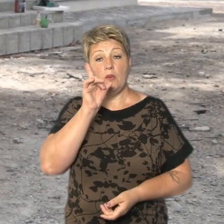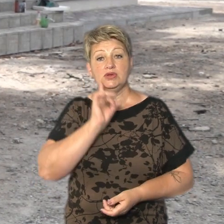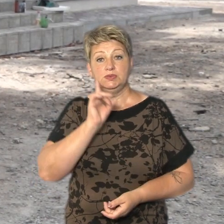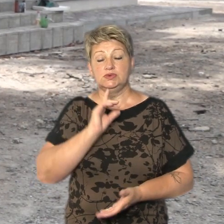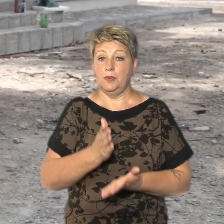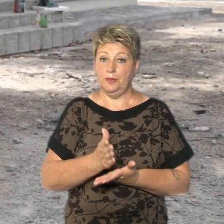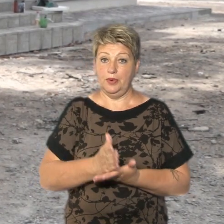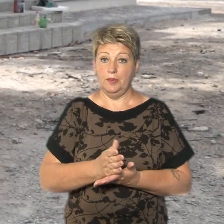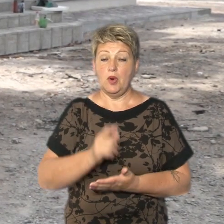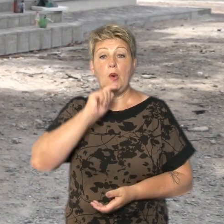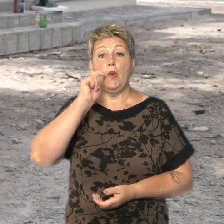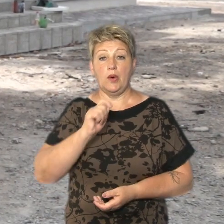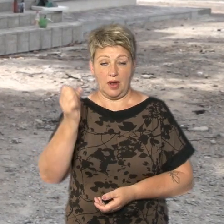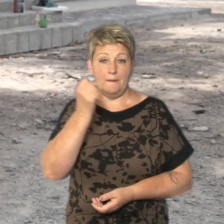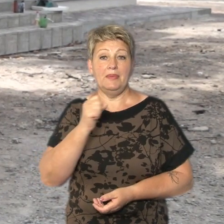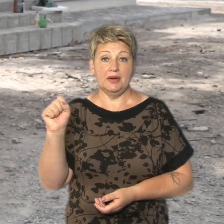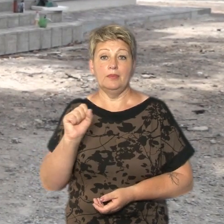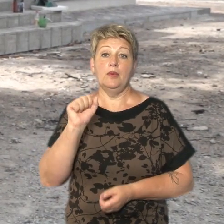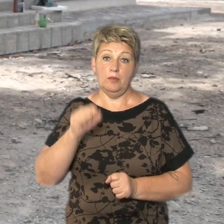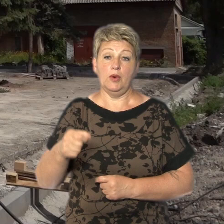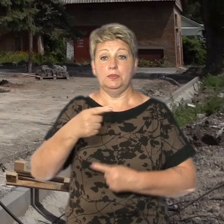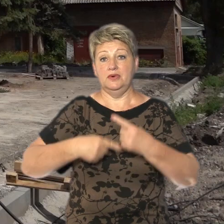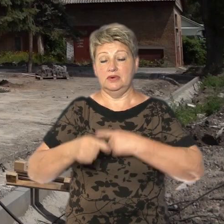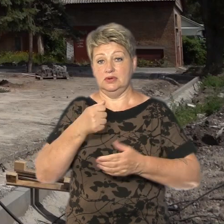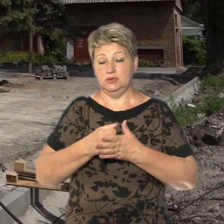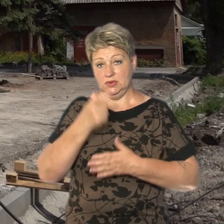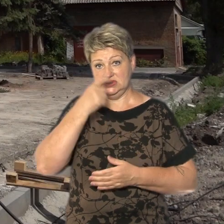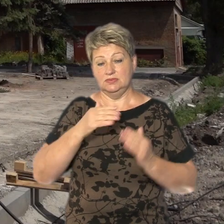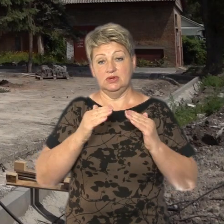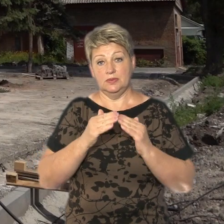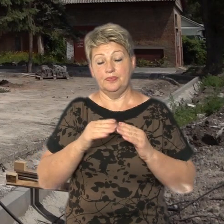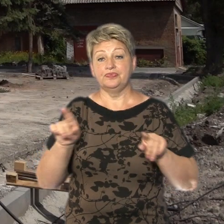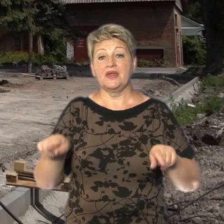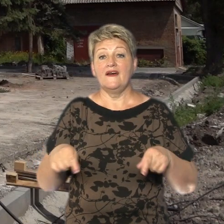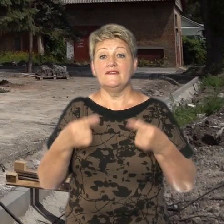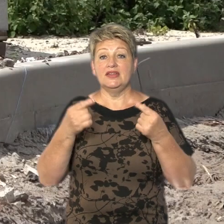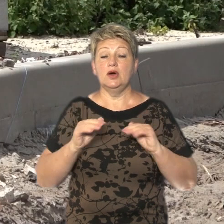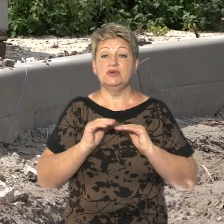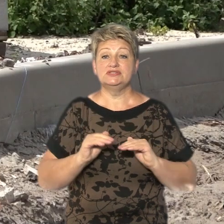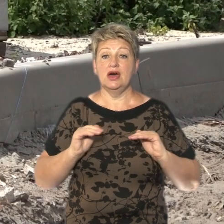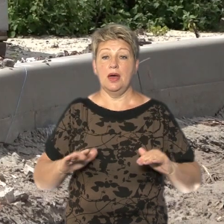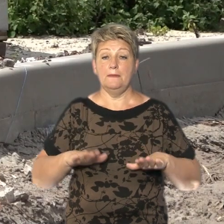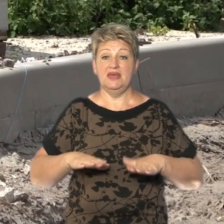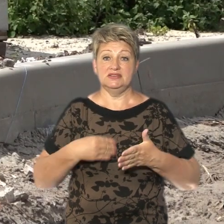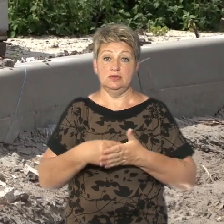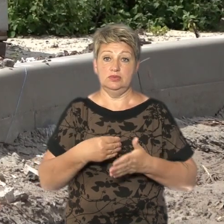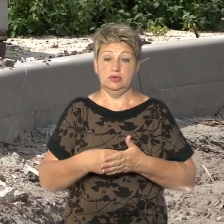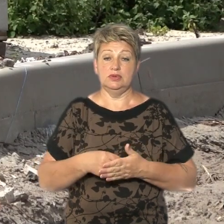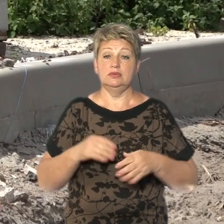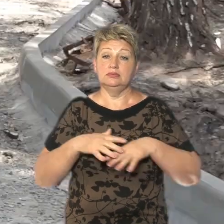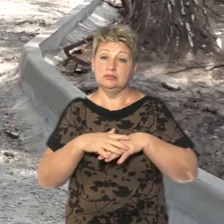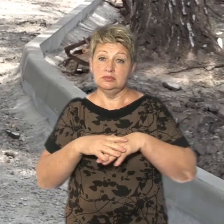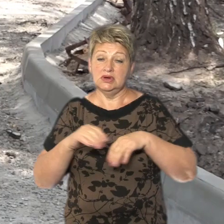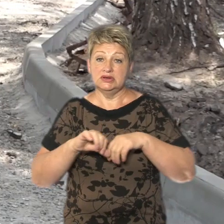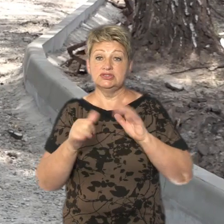все-таки Україна переможе, і вони зможуть повернутися до себе додому. Відновлення садочка місцевому бюджету коштуватиме 16 мільйонів